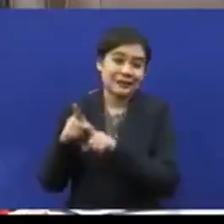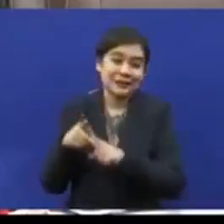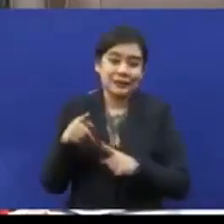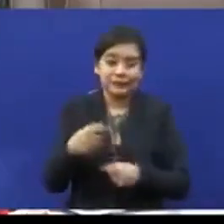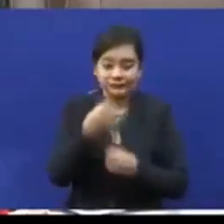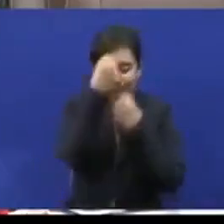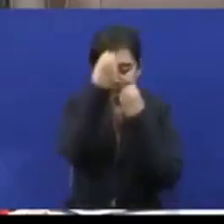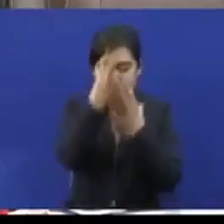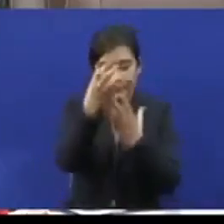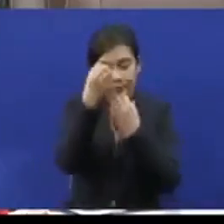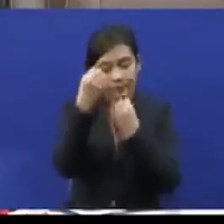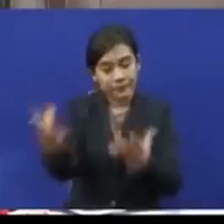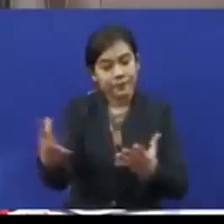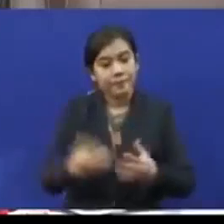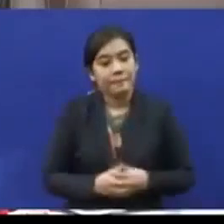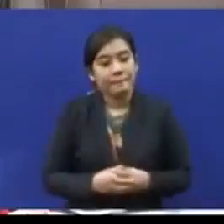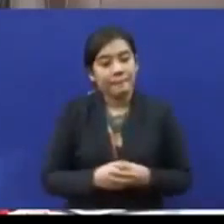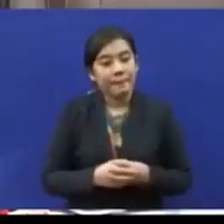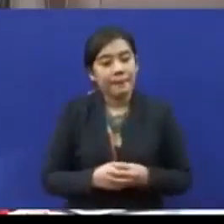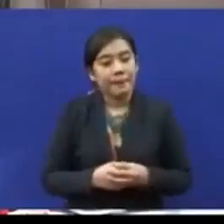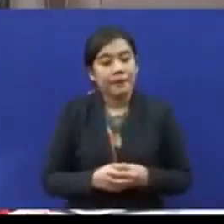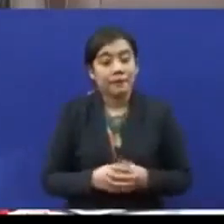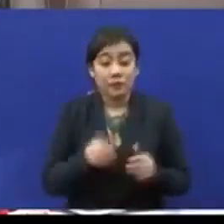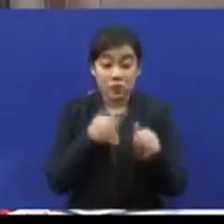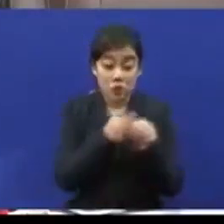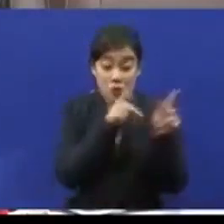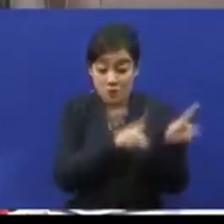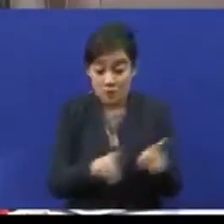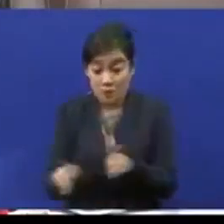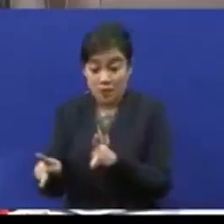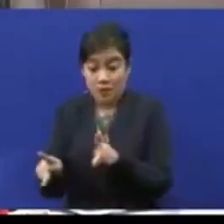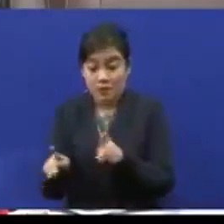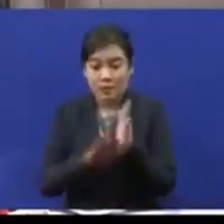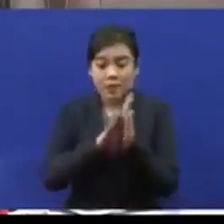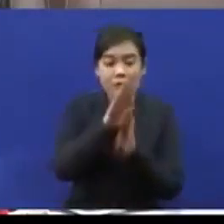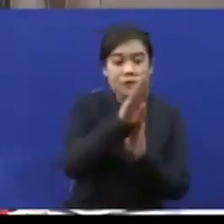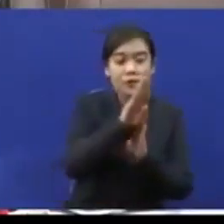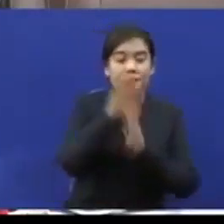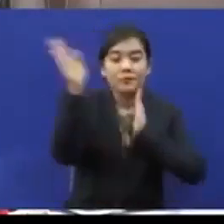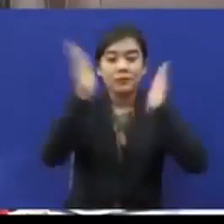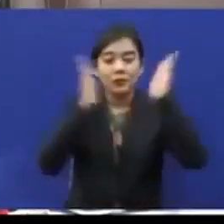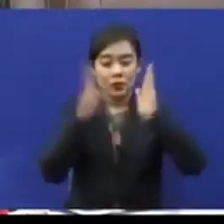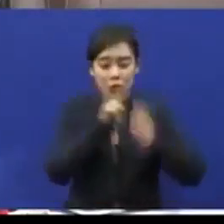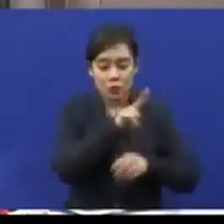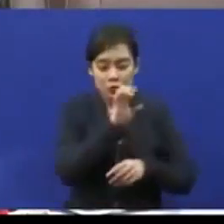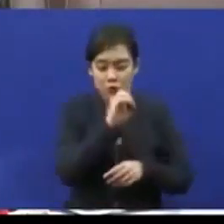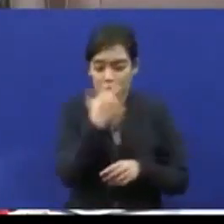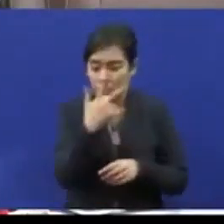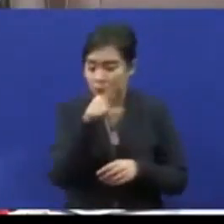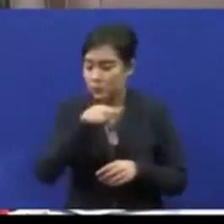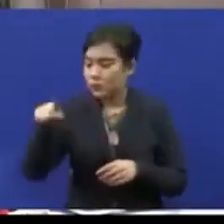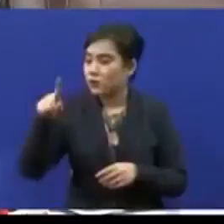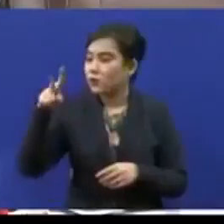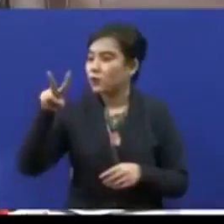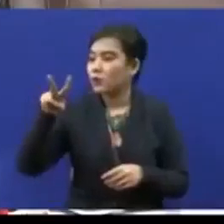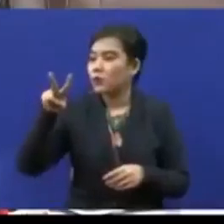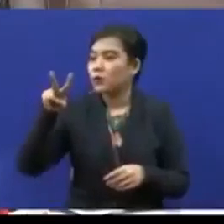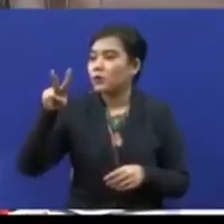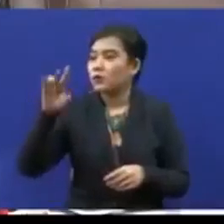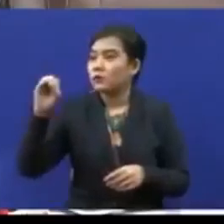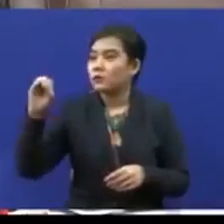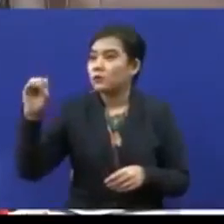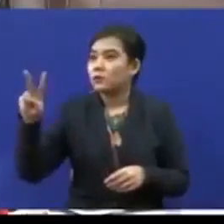makluman diwan yang mulia ini, menurut Plan Pembangunan Pendidikan Malaysia 2013-2025,